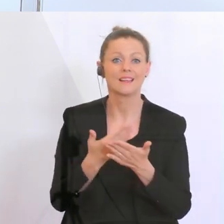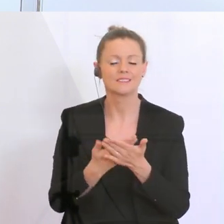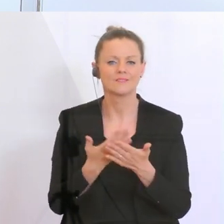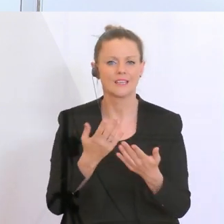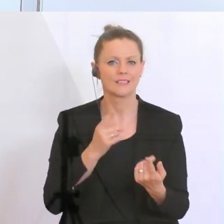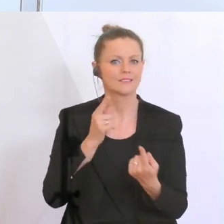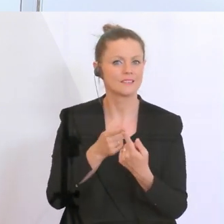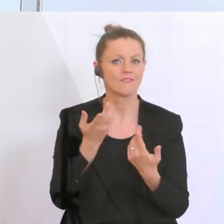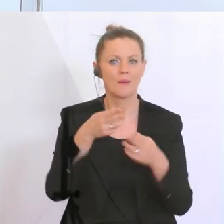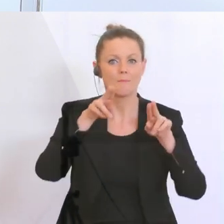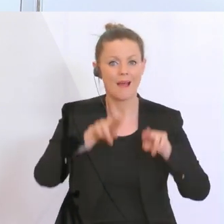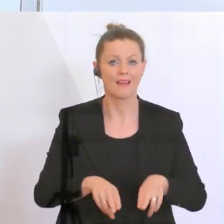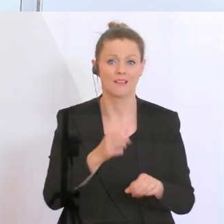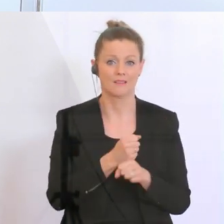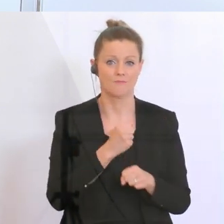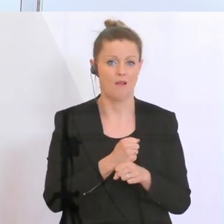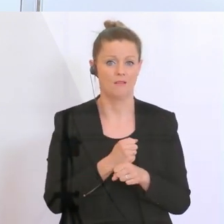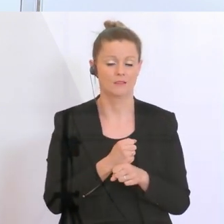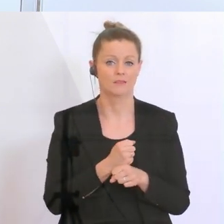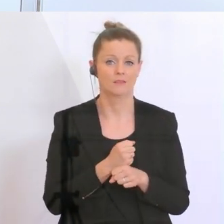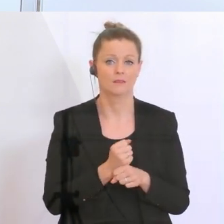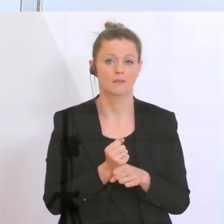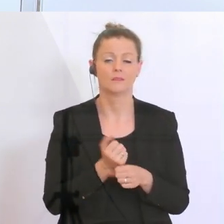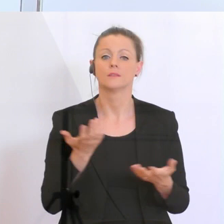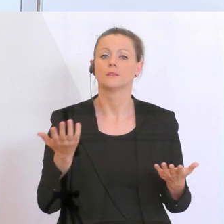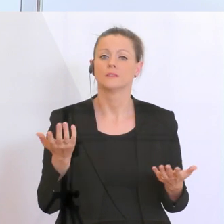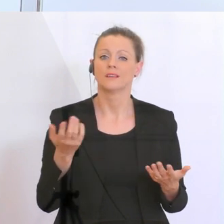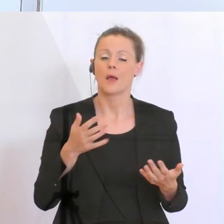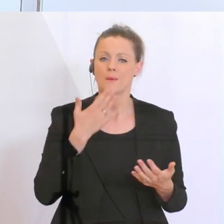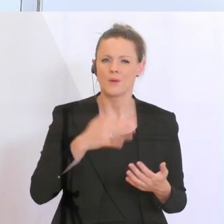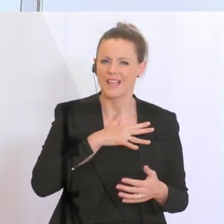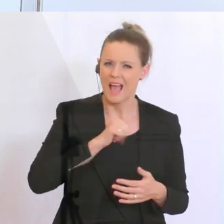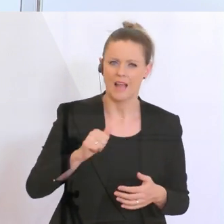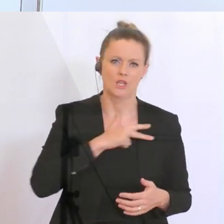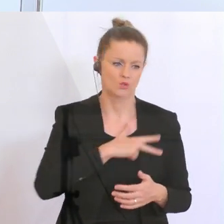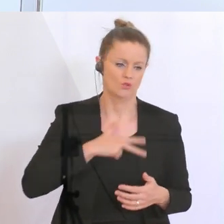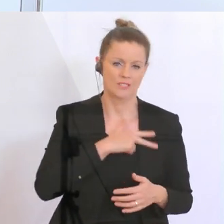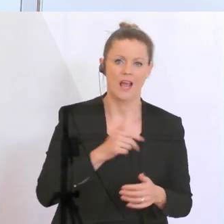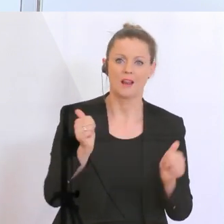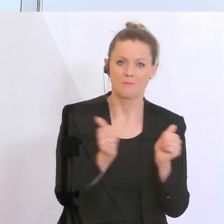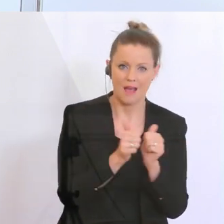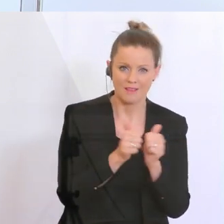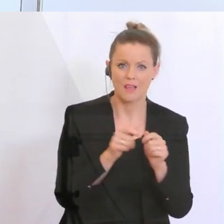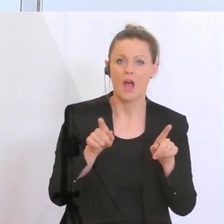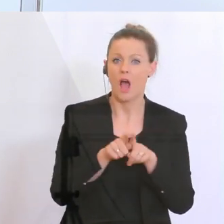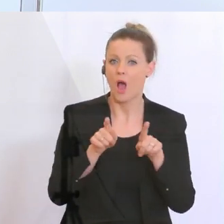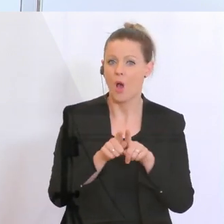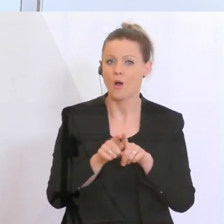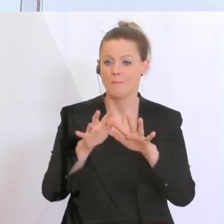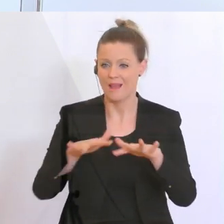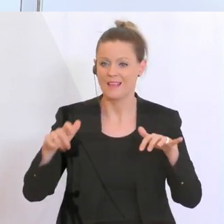wir diesen Beirat eingerichtet, wo wir gesagt haben, wir wollen allen Sozialpartnern und allen im Parlament vertretenen Parteien auch die